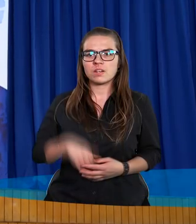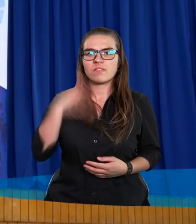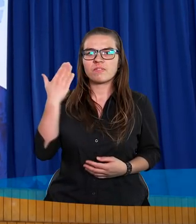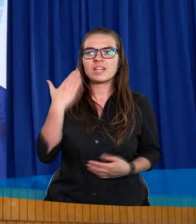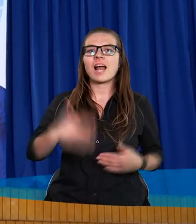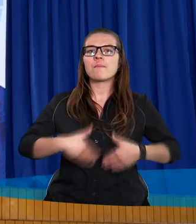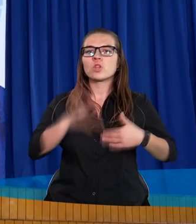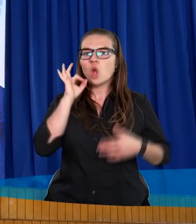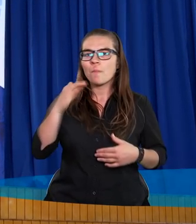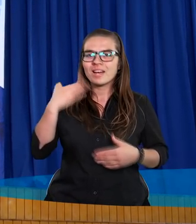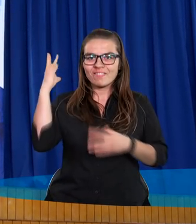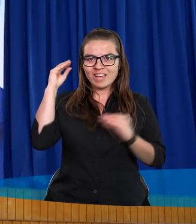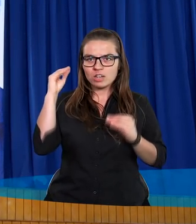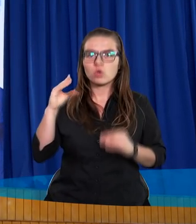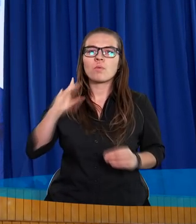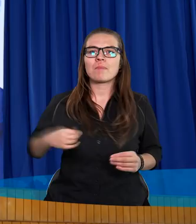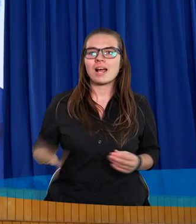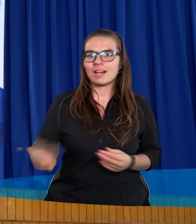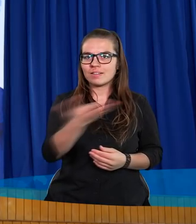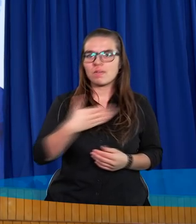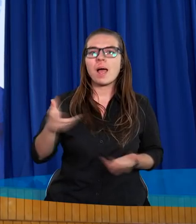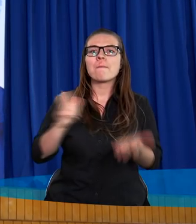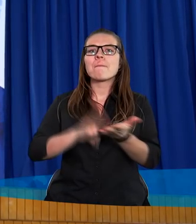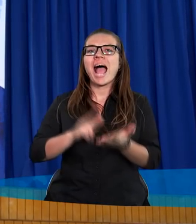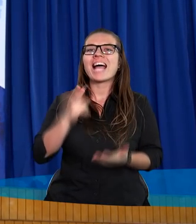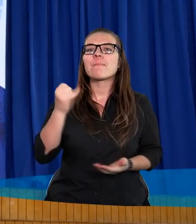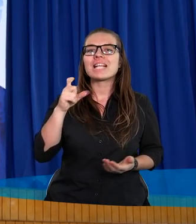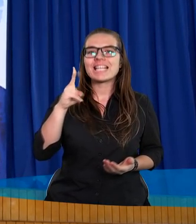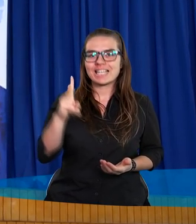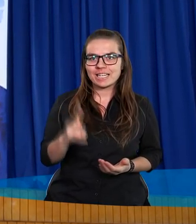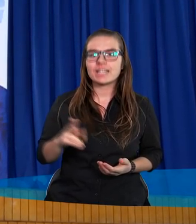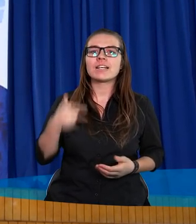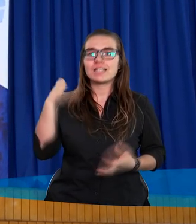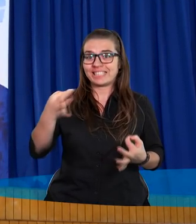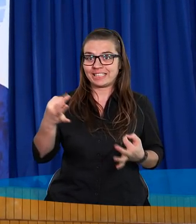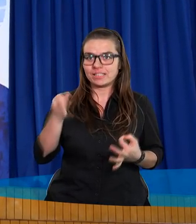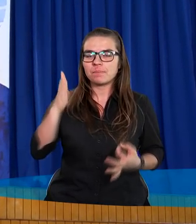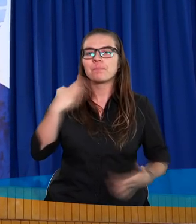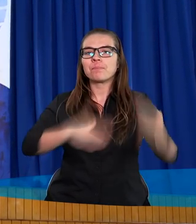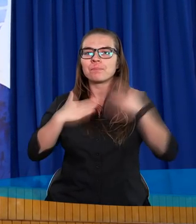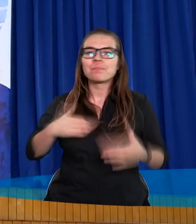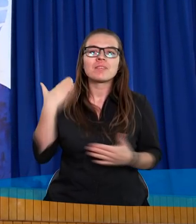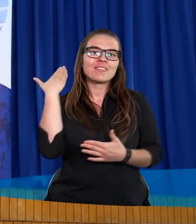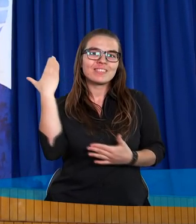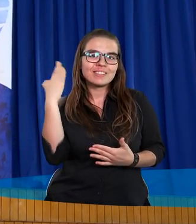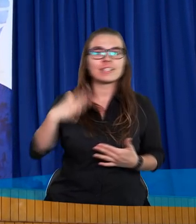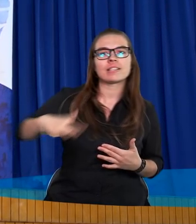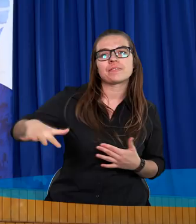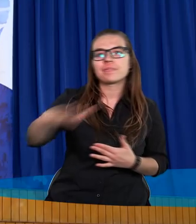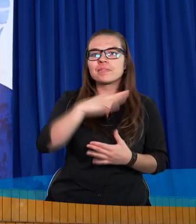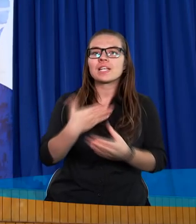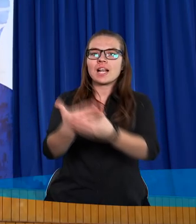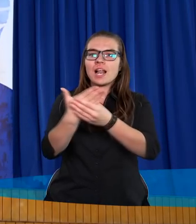Dobry wieczór Państwu. Ja nazywam się Marek Micyk i mam przyjemność przywitać Was i prowadzić ten